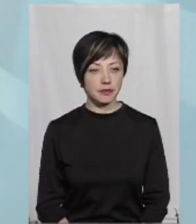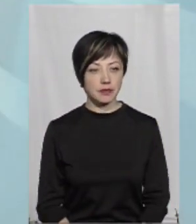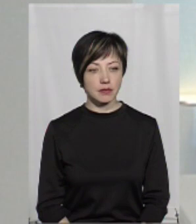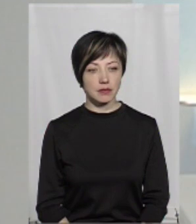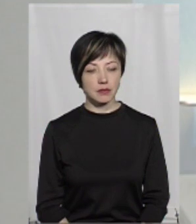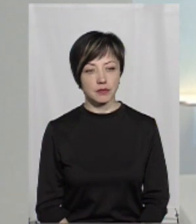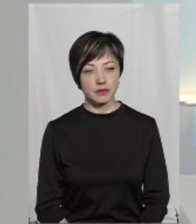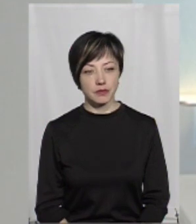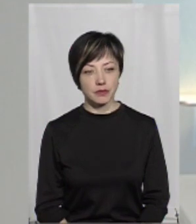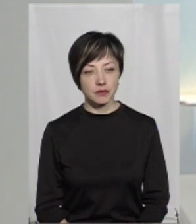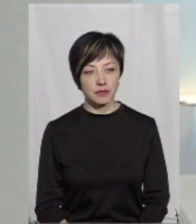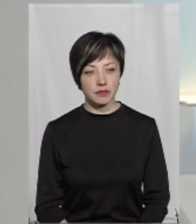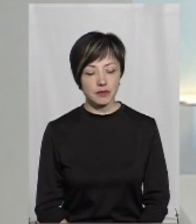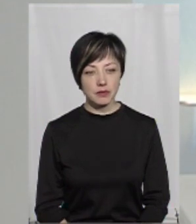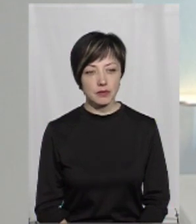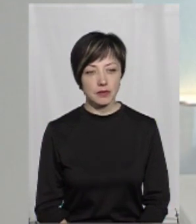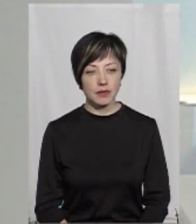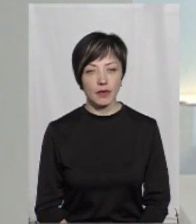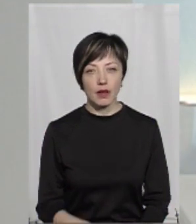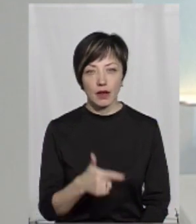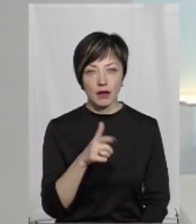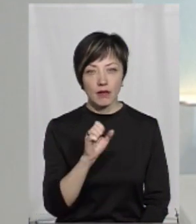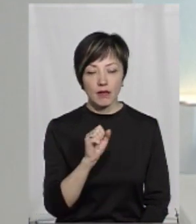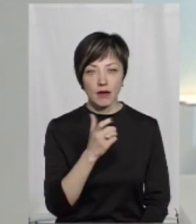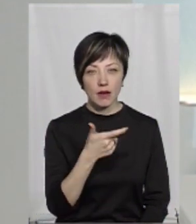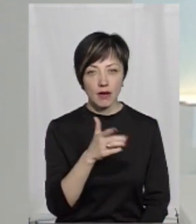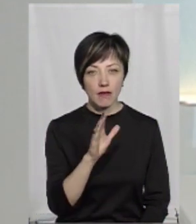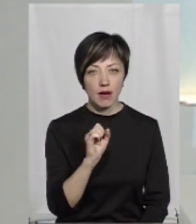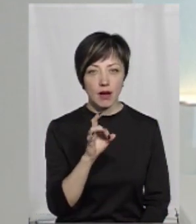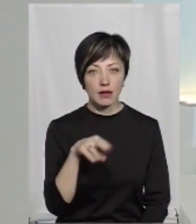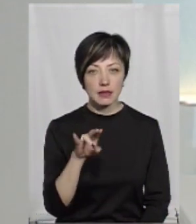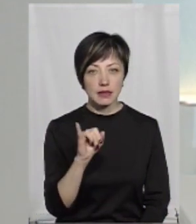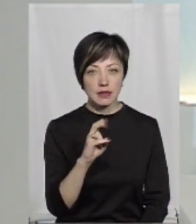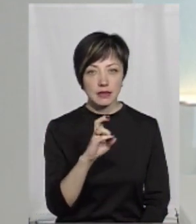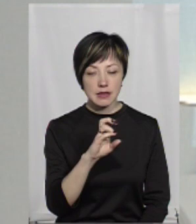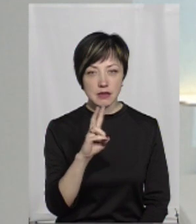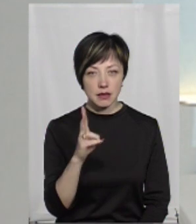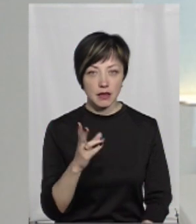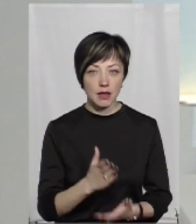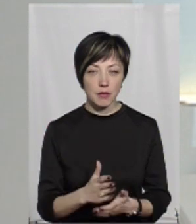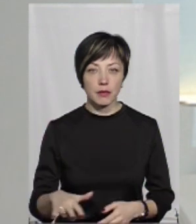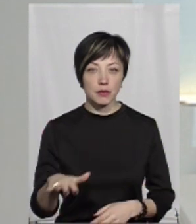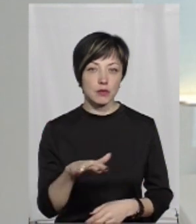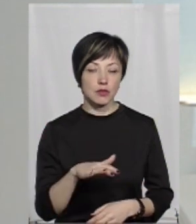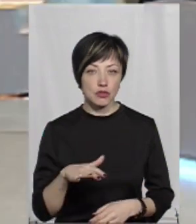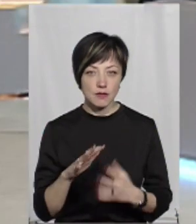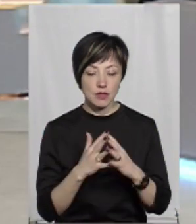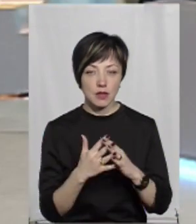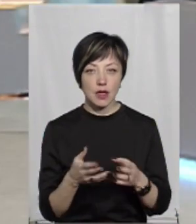Ну, от в Гвардійському там є приміщення, яке